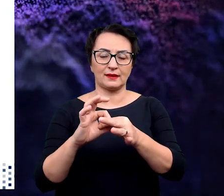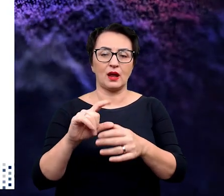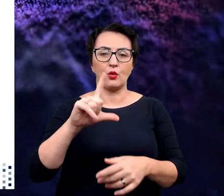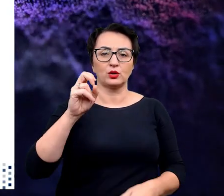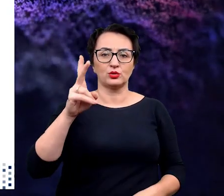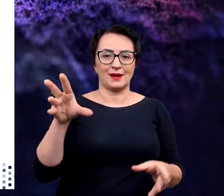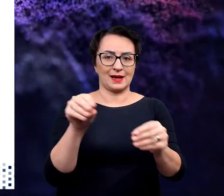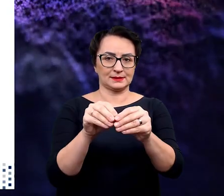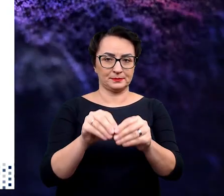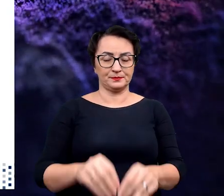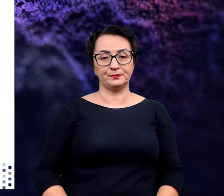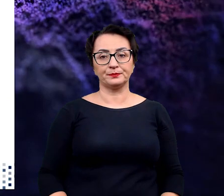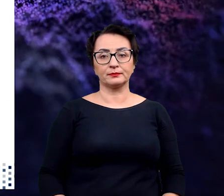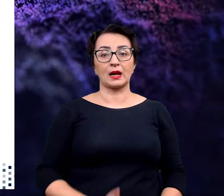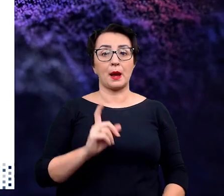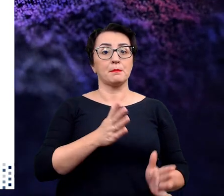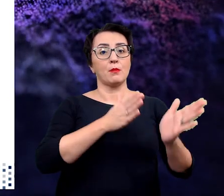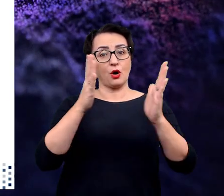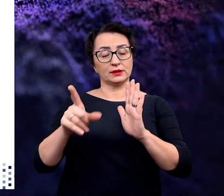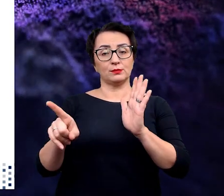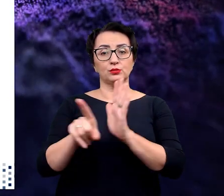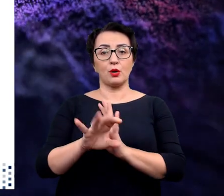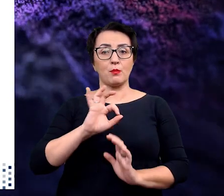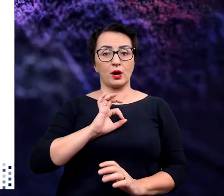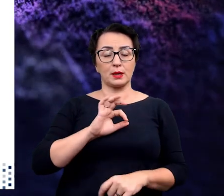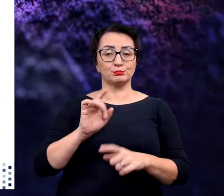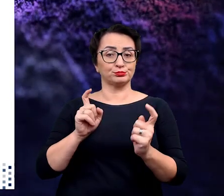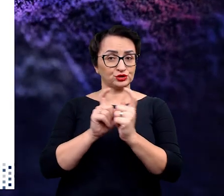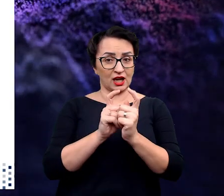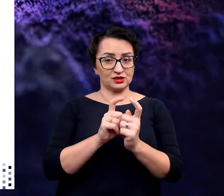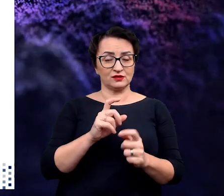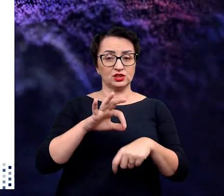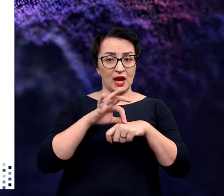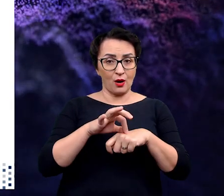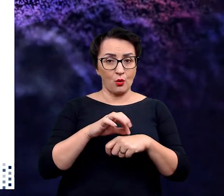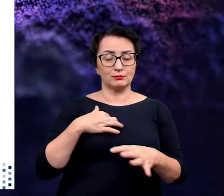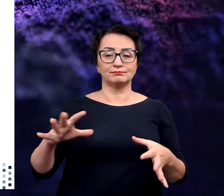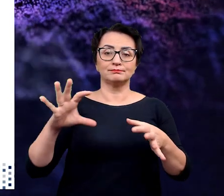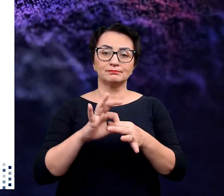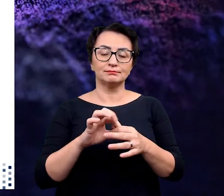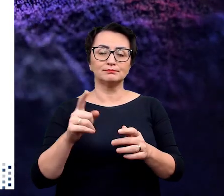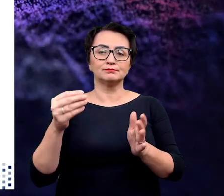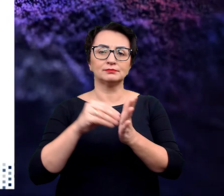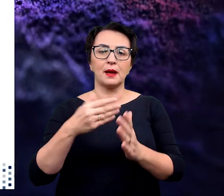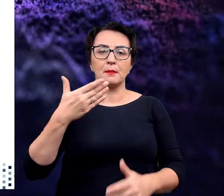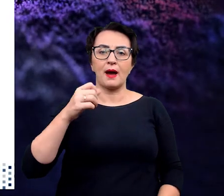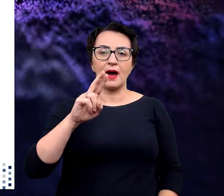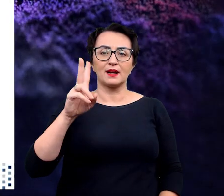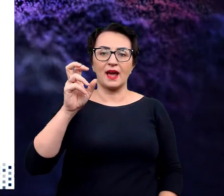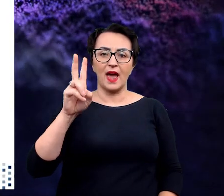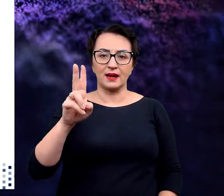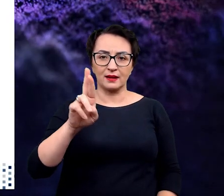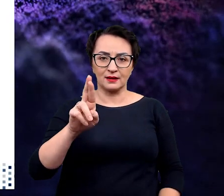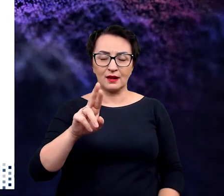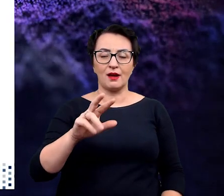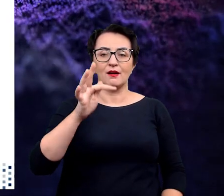która jest przywiązana do ładunku. A następnie do mojego przeciwciała przyłączyłam białko, taki marker